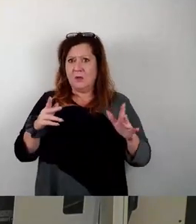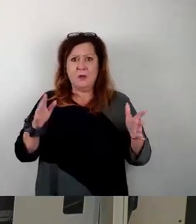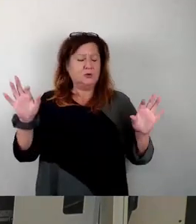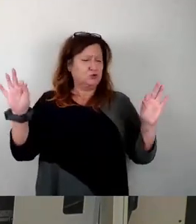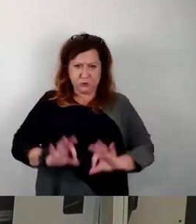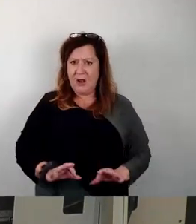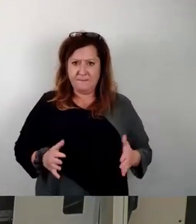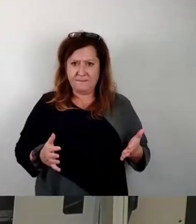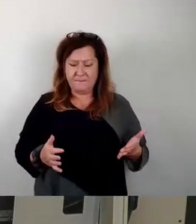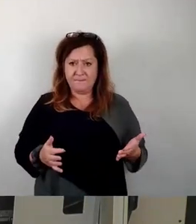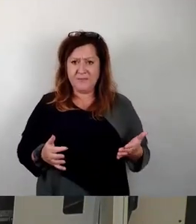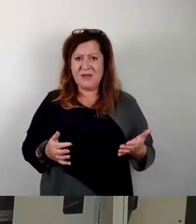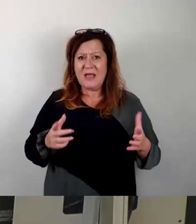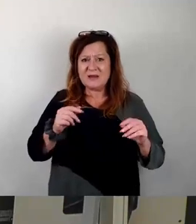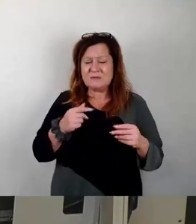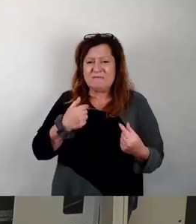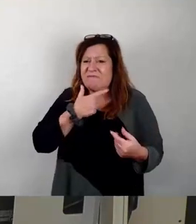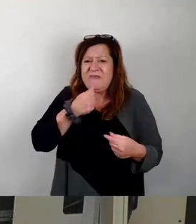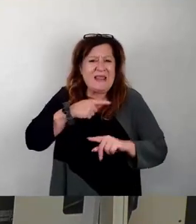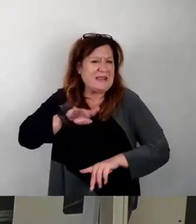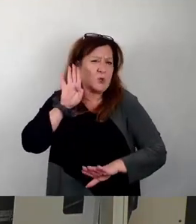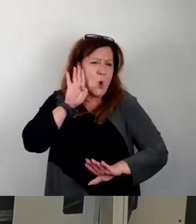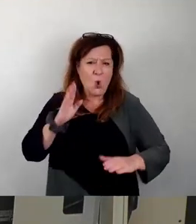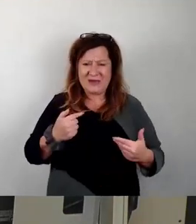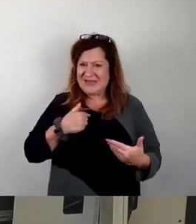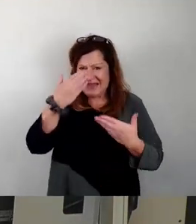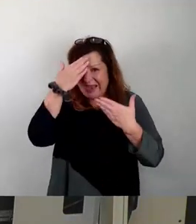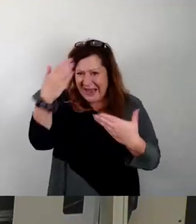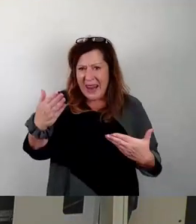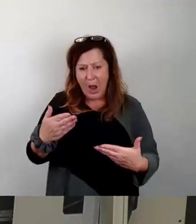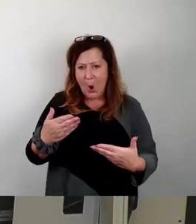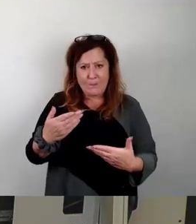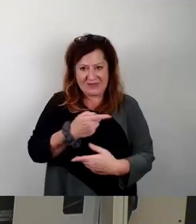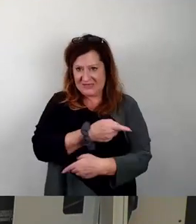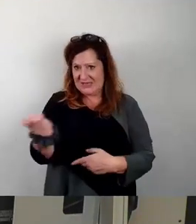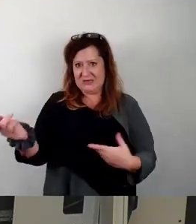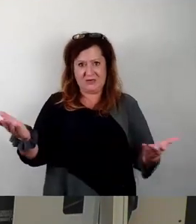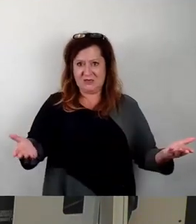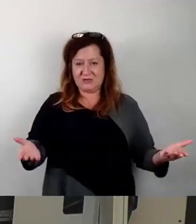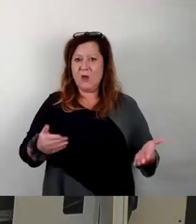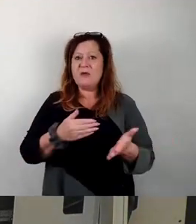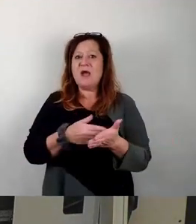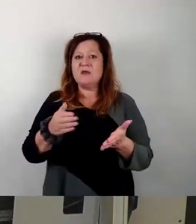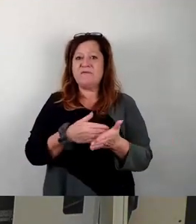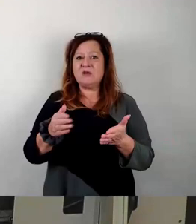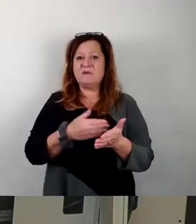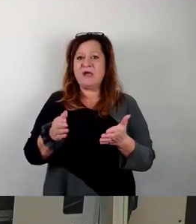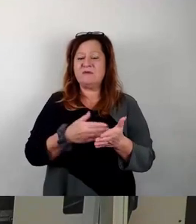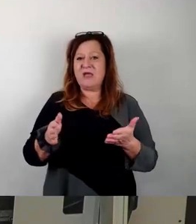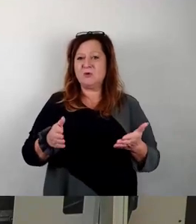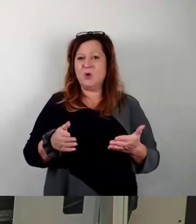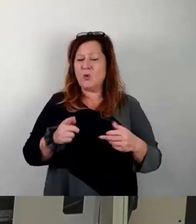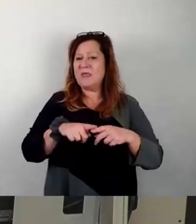dass ich überhaupt gar nicht mehr zuhören möchte, was ich ihr sage. Ich glaube Ihnen nicht. Und dann geht sie weiter und dann bringt sie ein Tucholsky-Zitat.